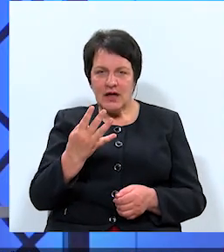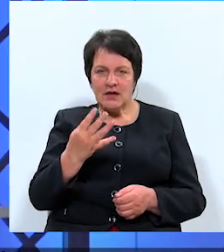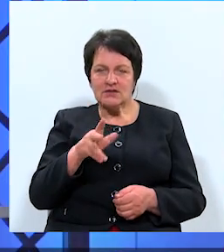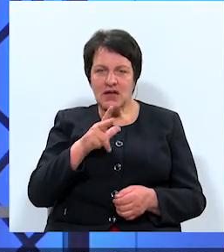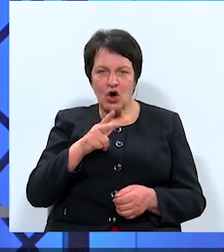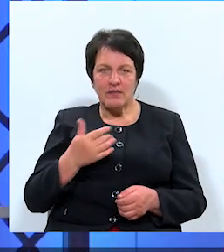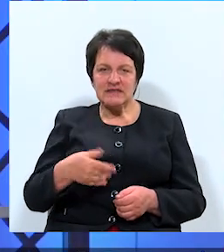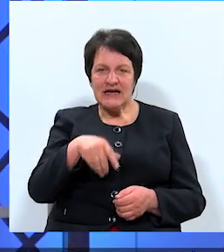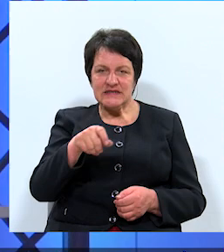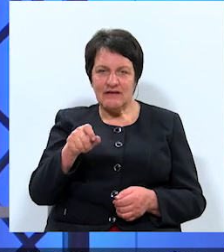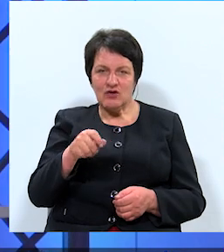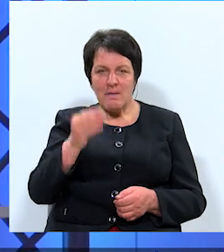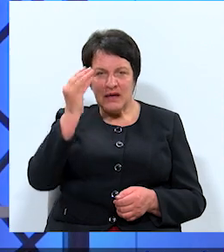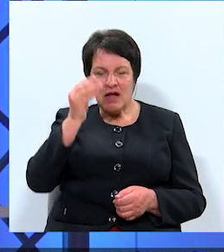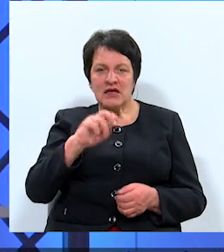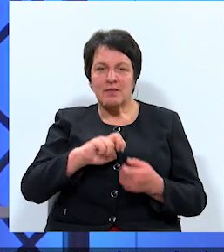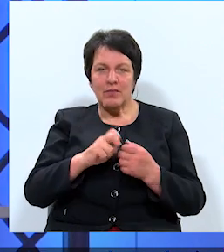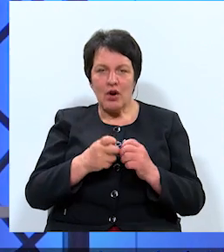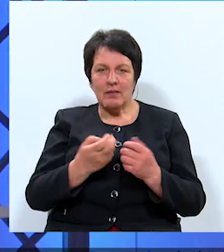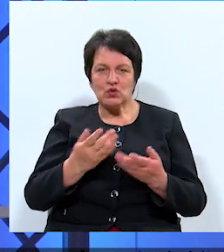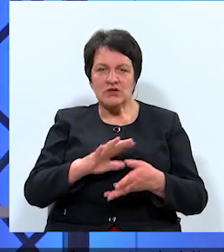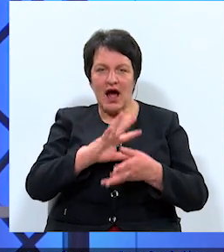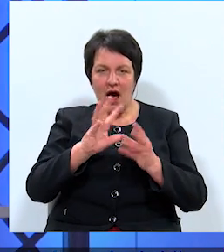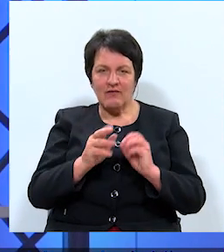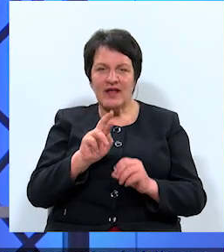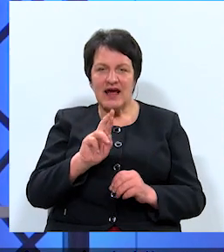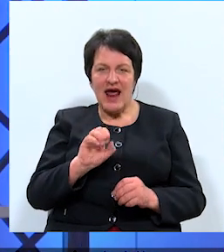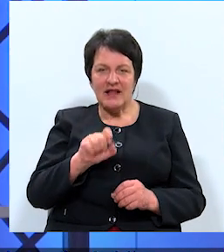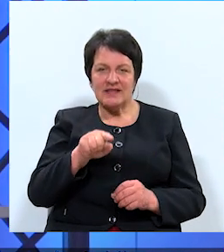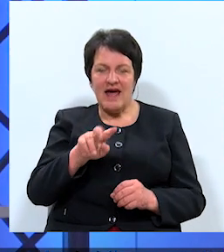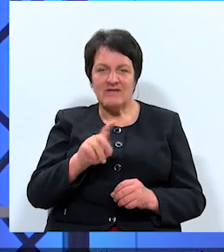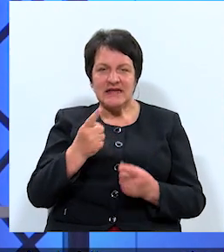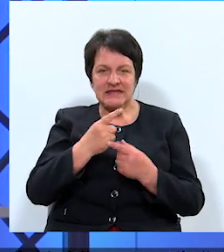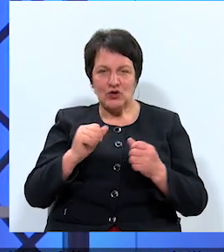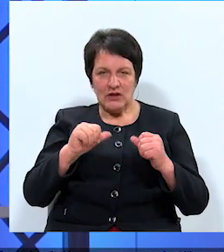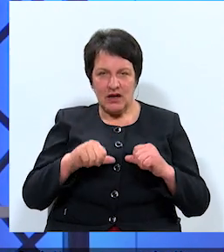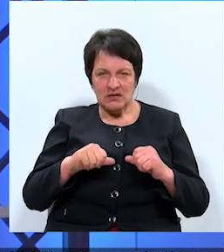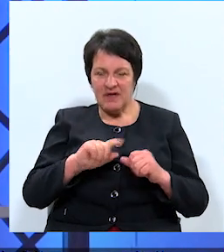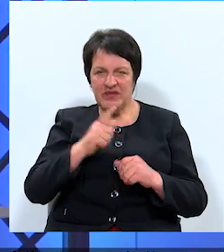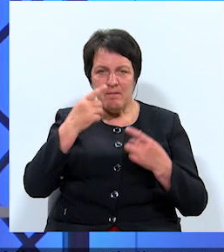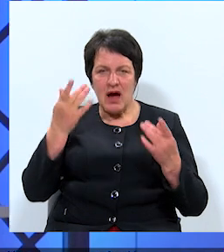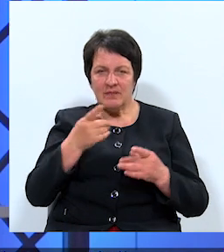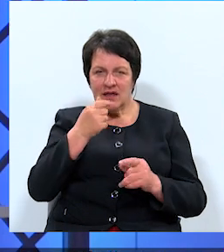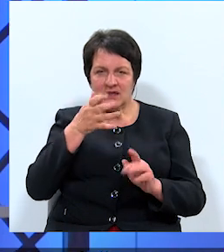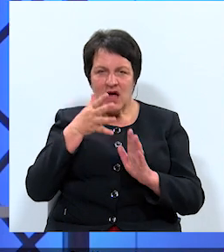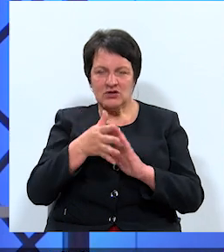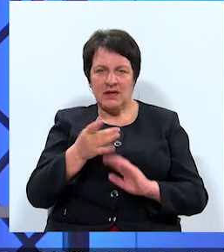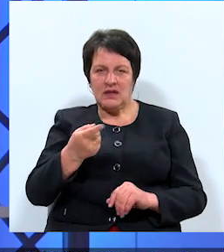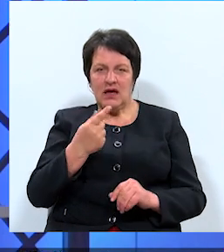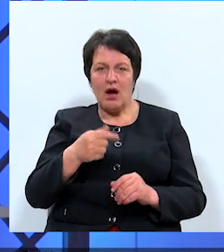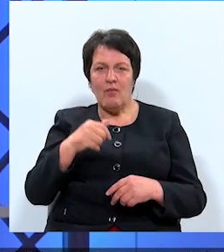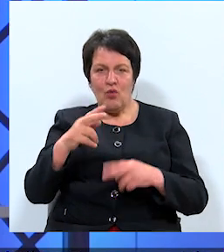iedzīvotāju minētās problēmas, kuras apkopoja RTV ziņadienes. Tātad nepārdomāta un necaurspīdīga būvniecība,